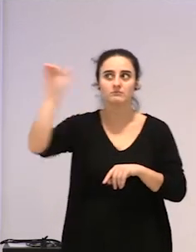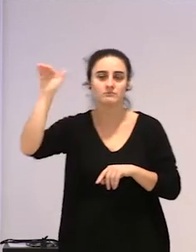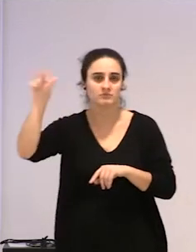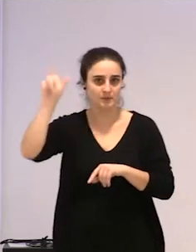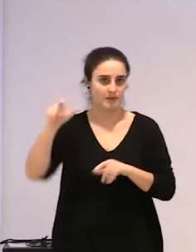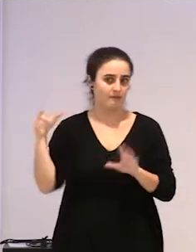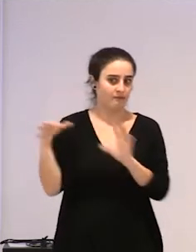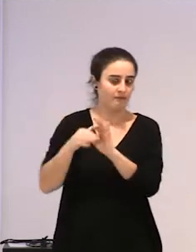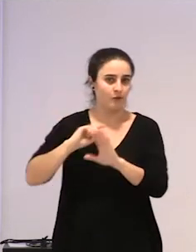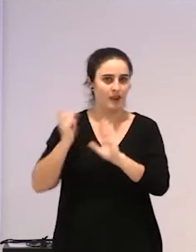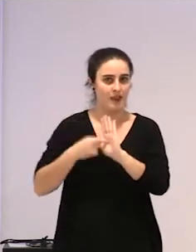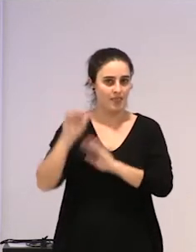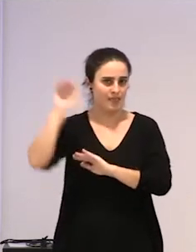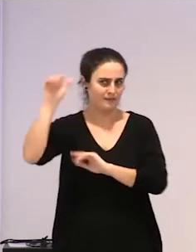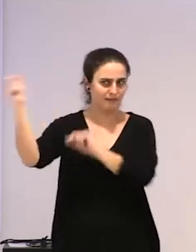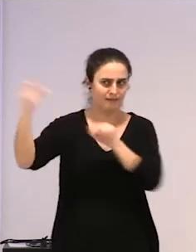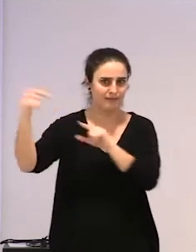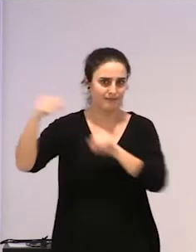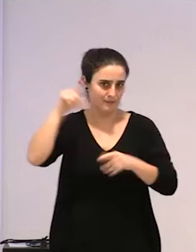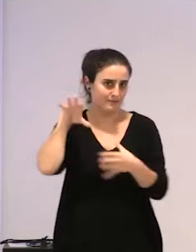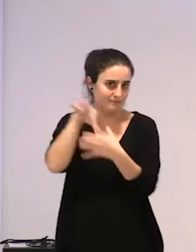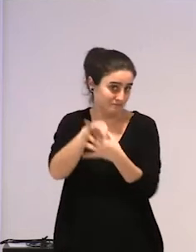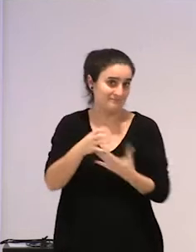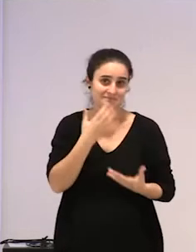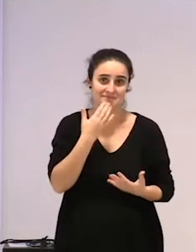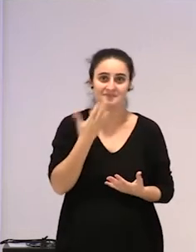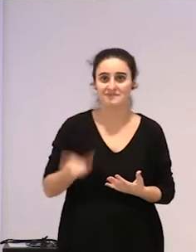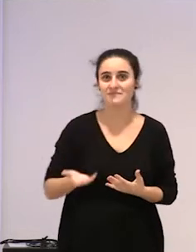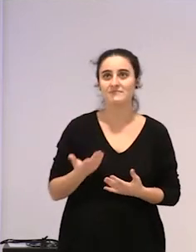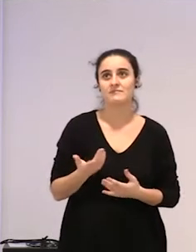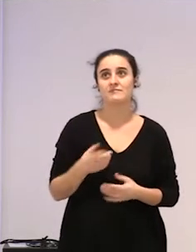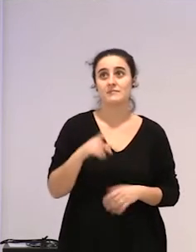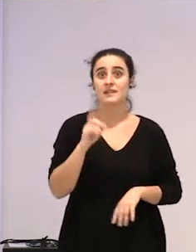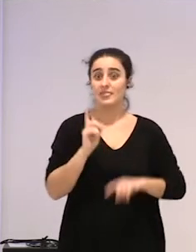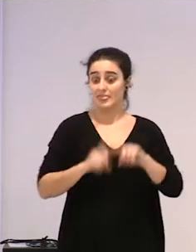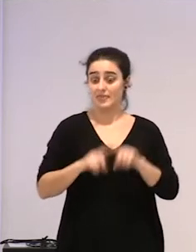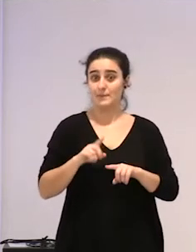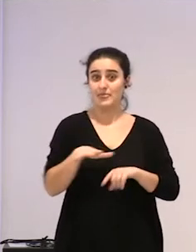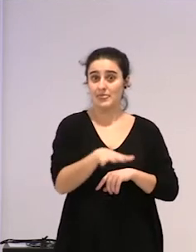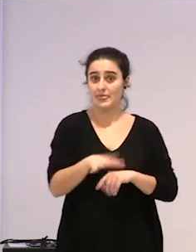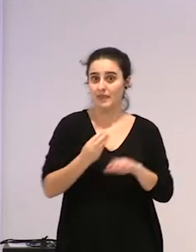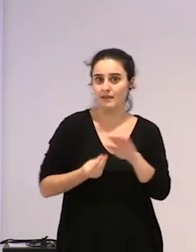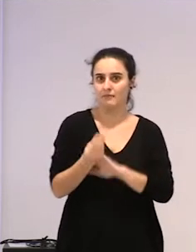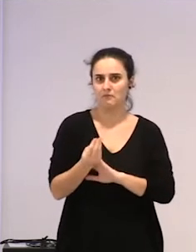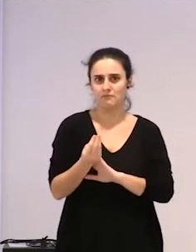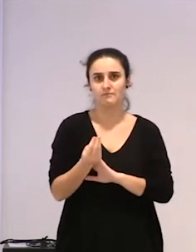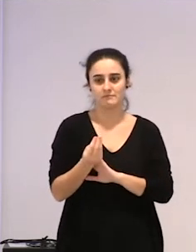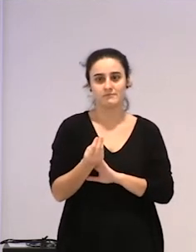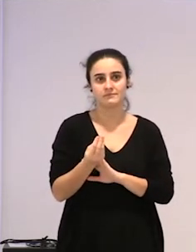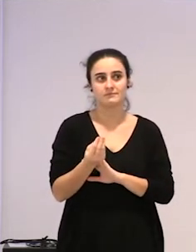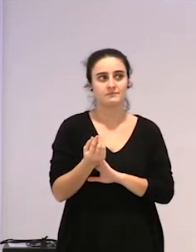atzerritartasunlegiarekin erabate lotuta dago, ba, nolabait, ba, baitare gero eta gehiago,